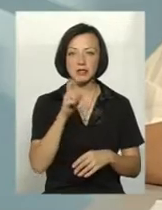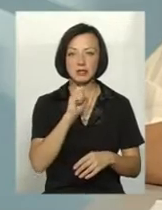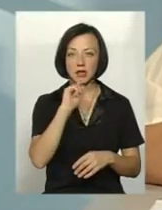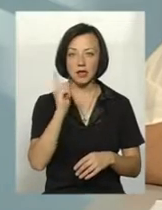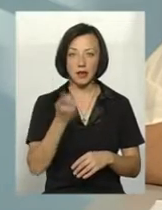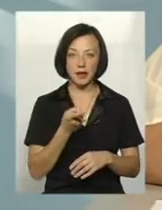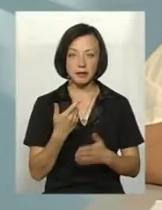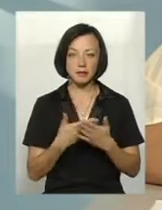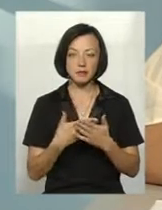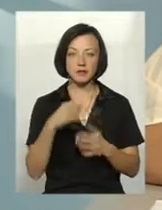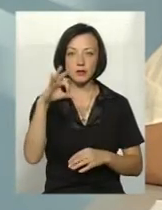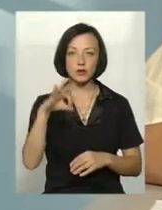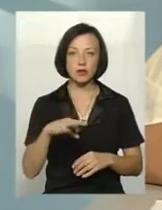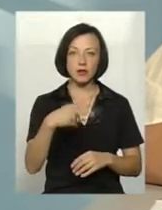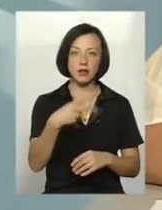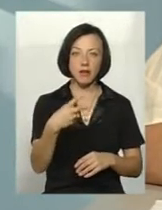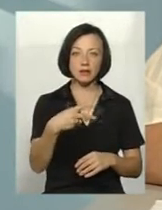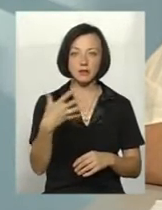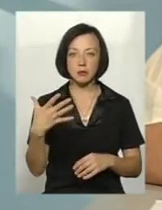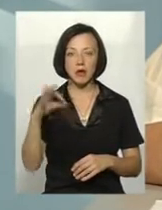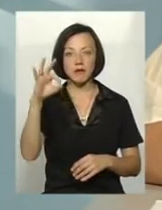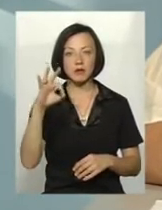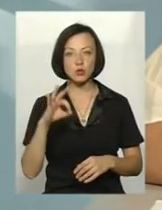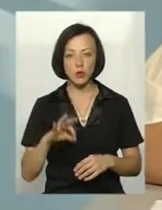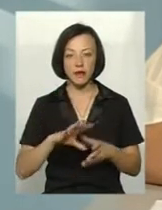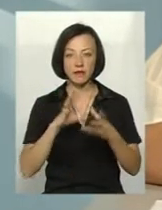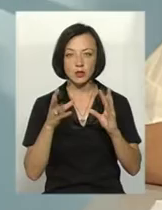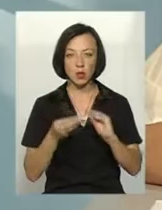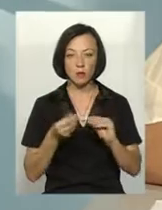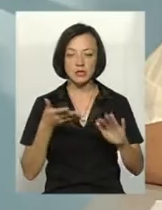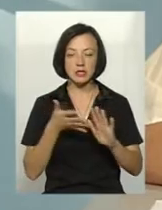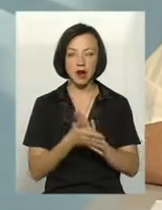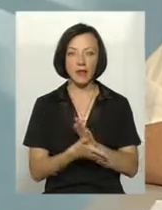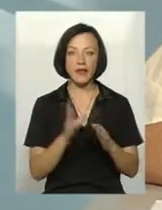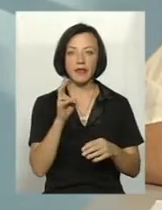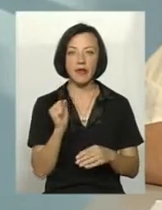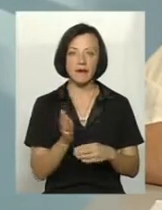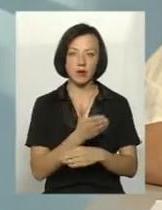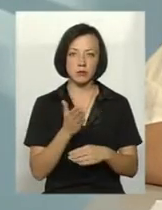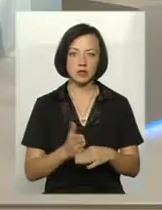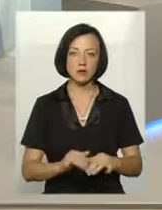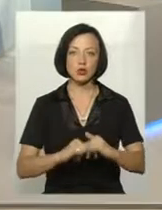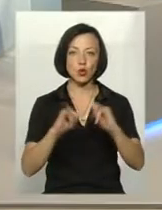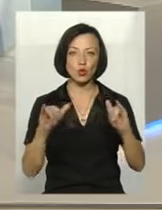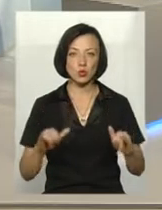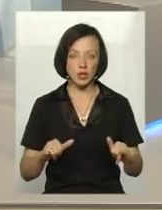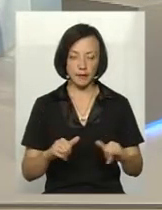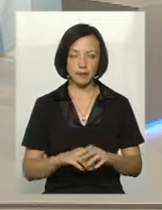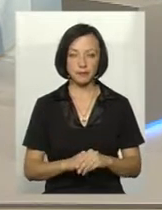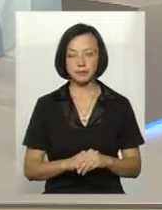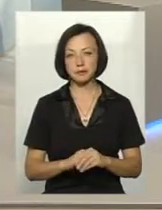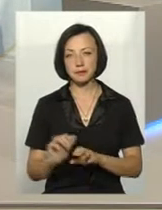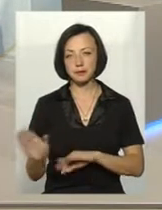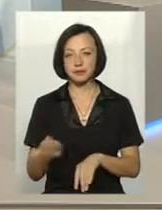то так і на відсотків 20-23 до 25 відсотків в цілому затрати на виробництво продукції зросли. Чи